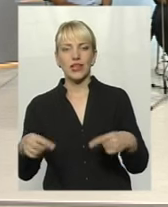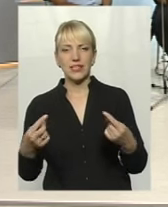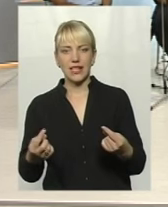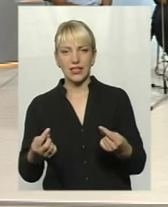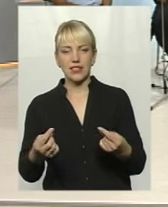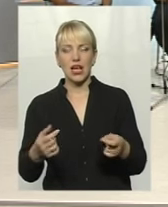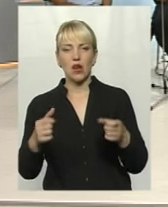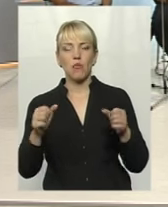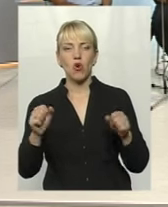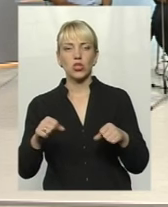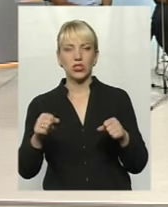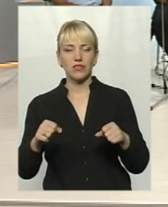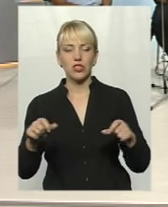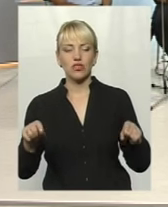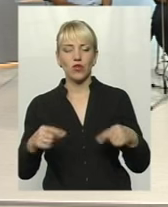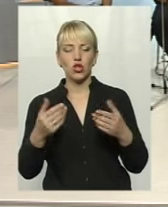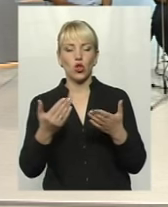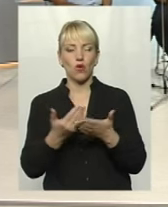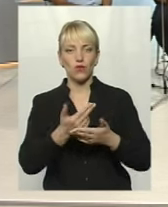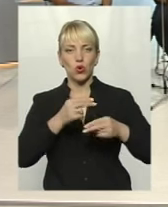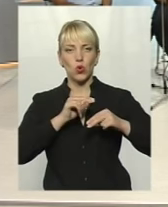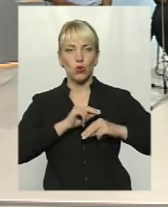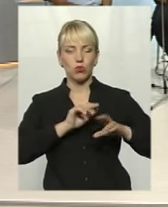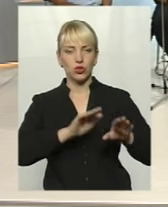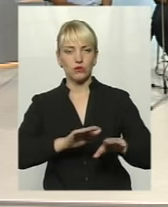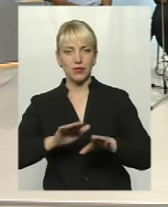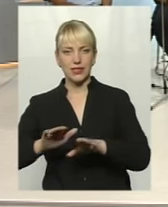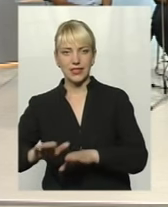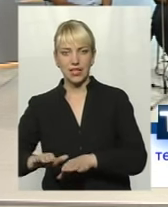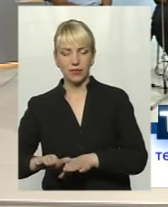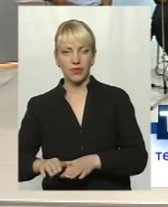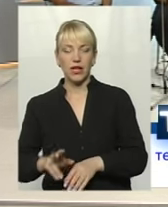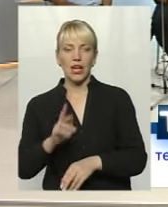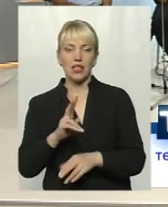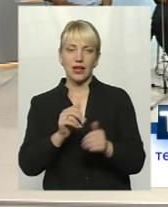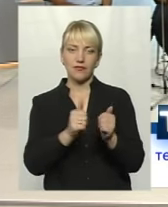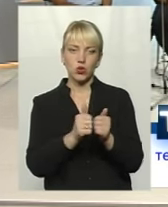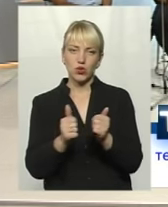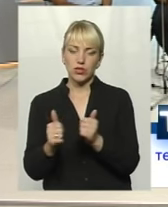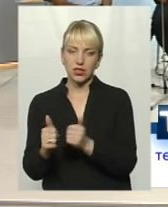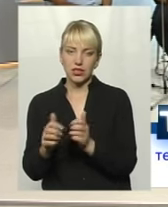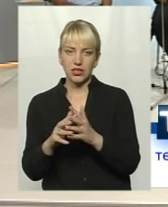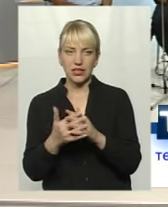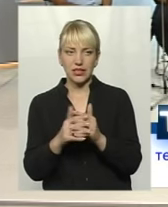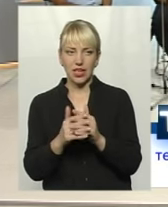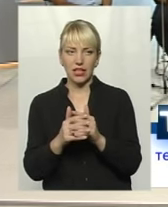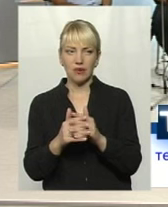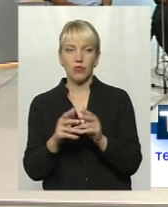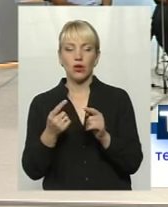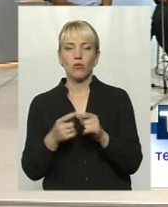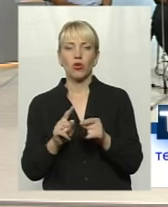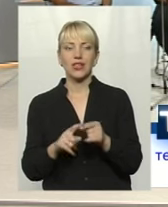створити нові робочі місця, як у сусідніх селах. Про те,